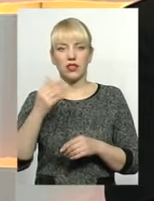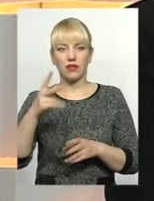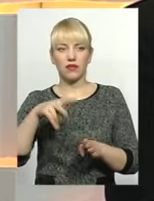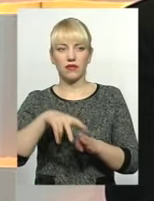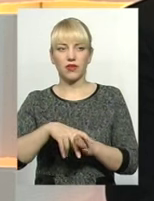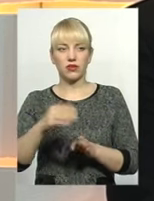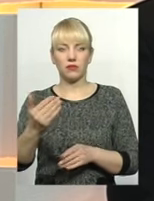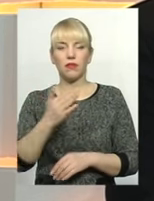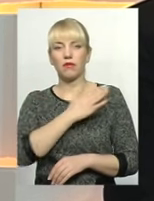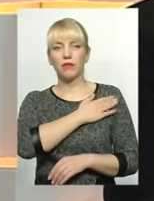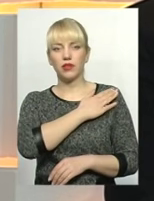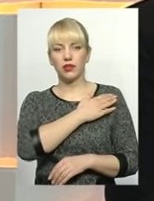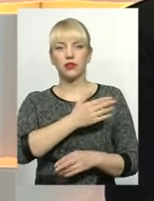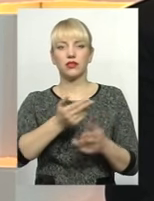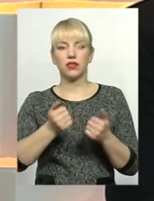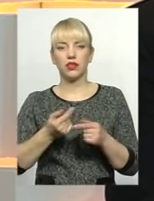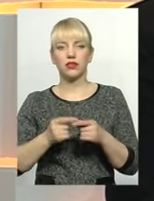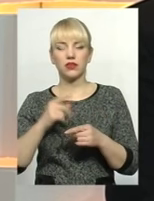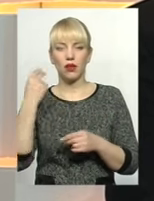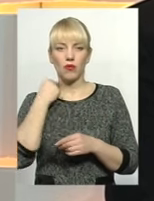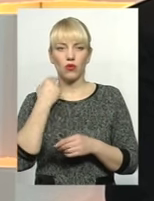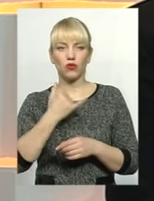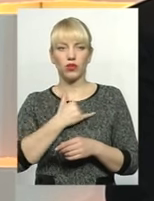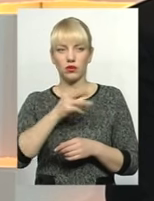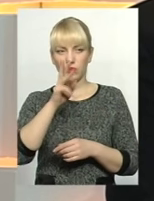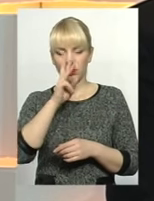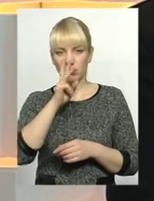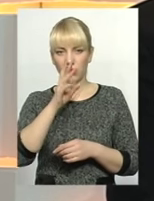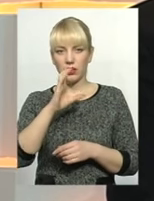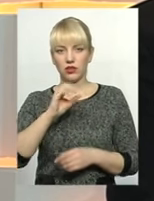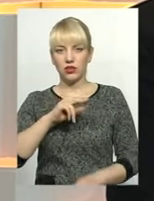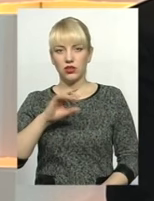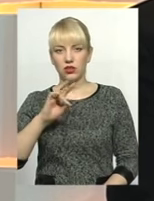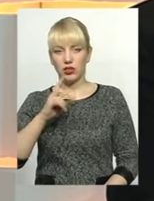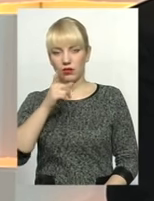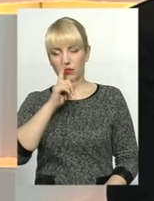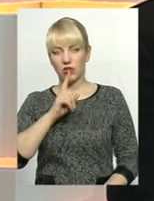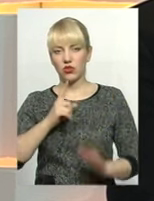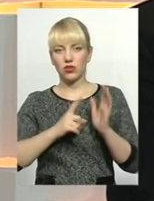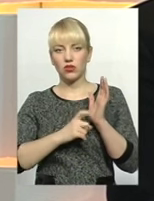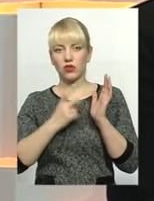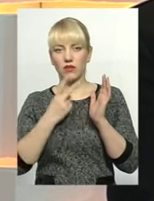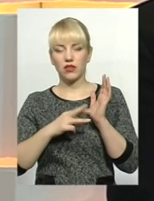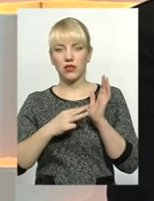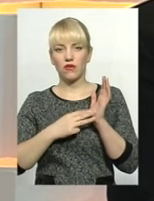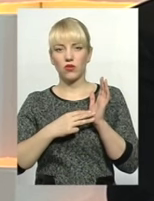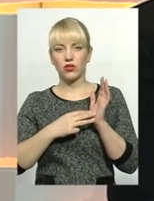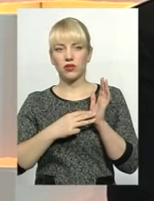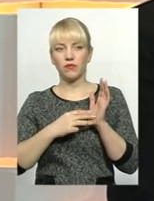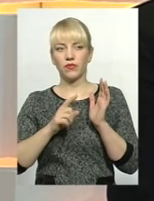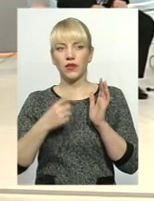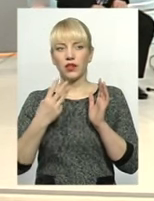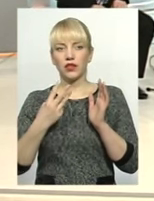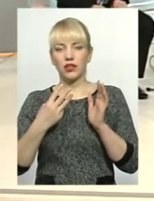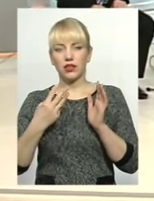В деякій мірі так. Заборгованість у нас по заробітній платі на січній місяць 628,3 тисяч гривень.